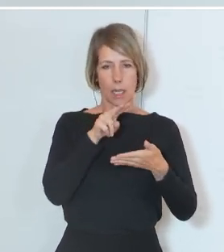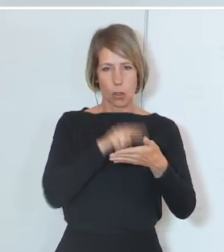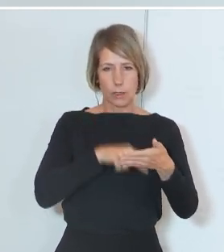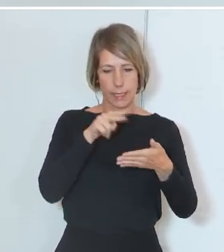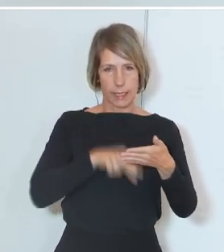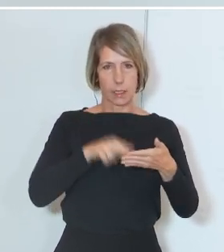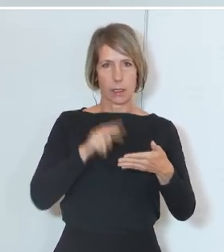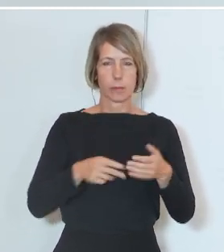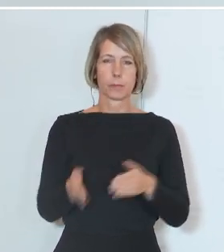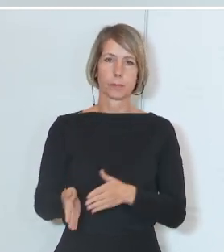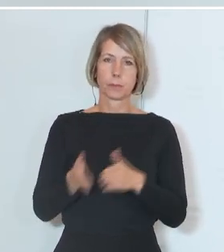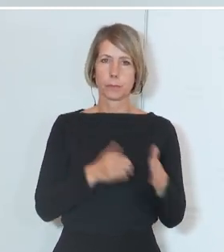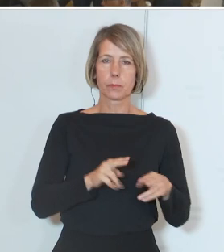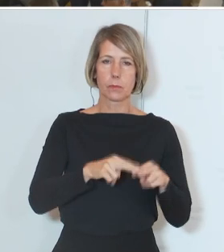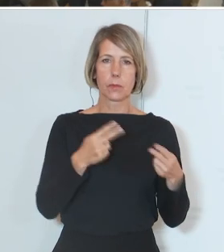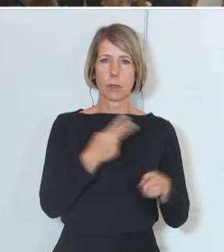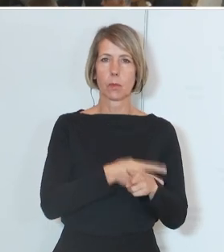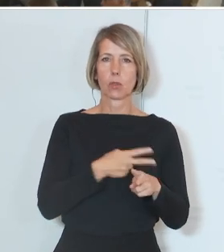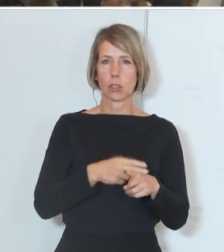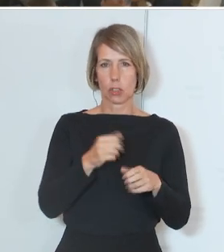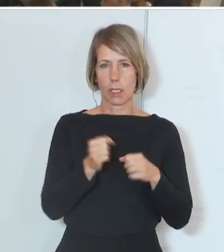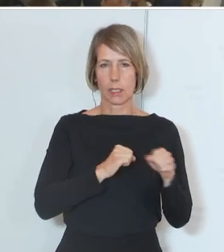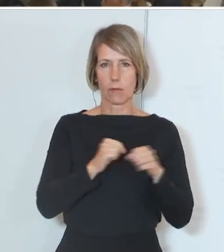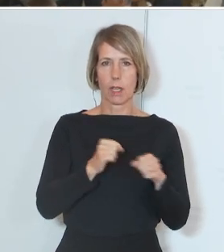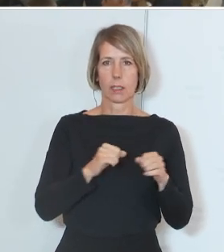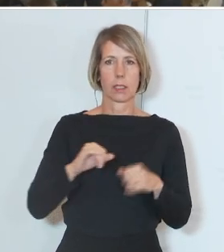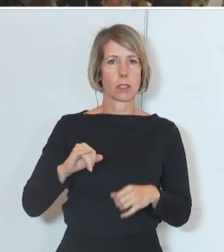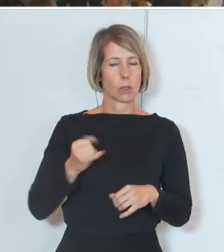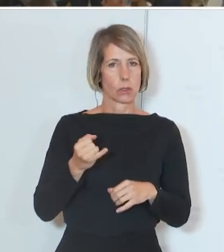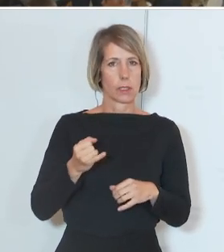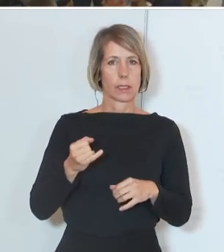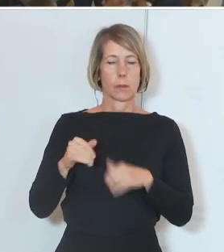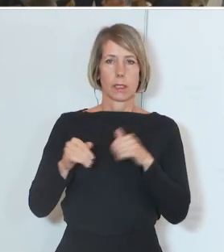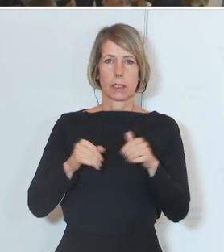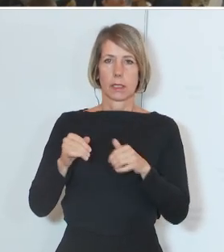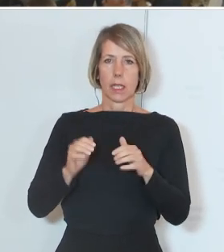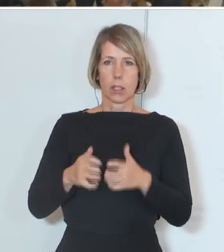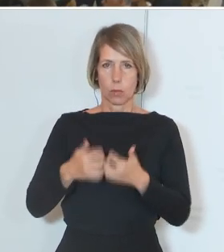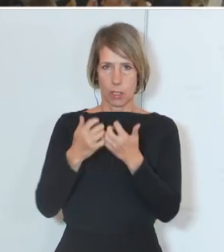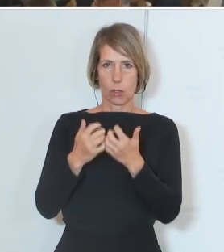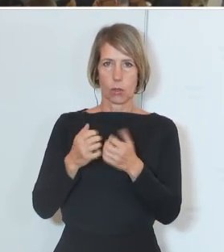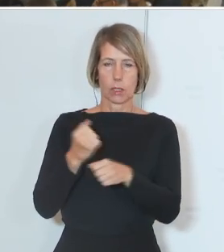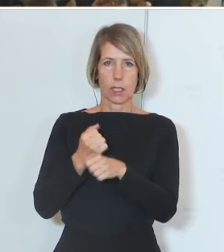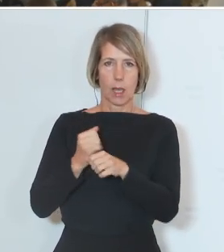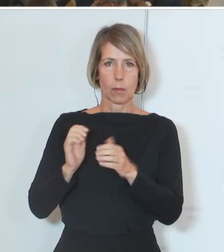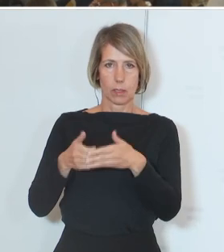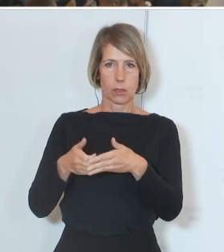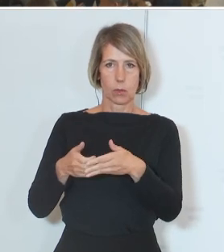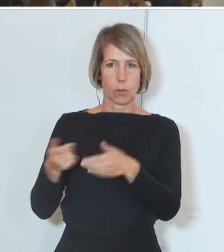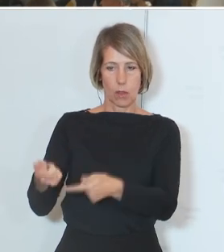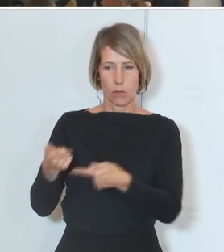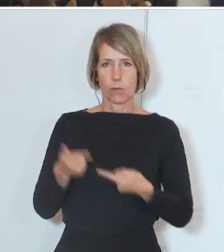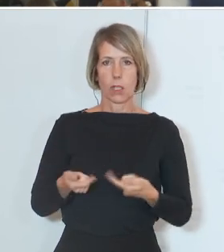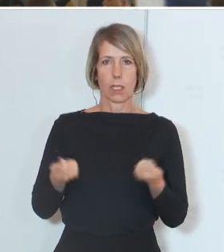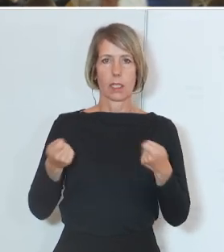Und zum Bundesstaatsanwalt darf ich ausführen, dass die im Justizministerium eingerichtete Arbeitsgruppe ihren Schlussbericht jetzt vorgelegt hat.